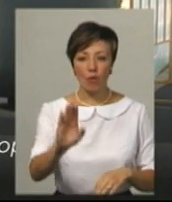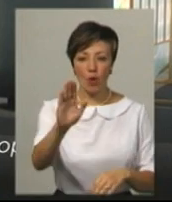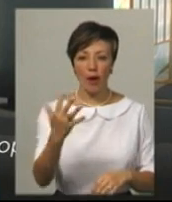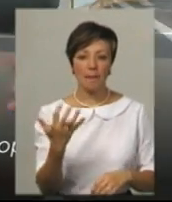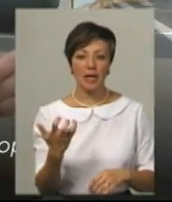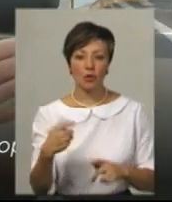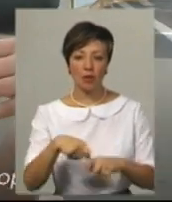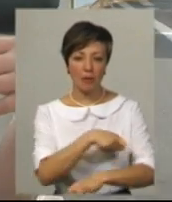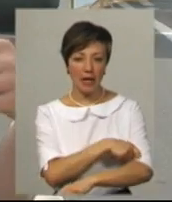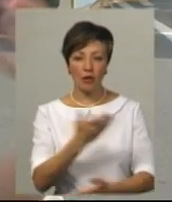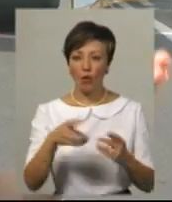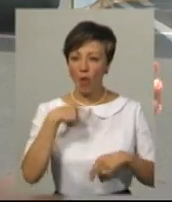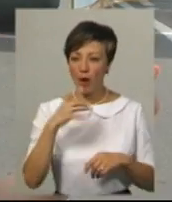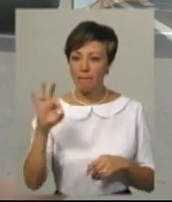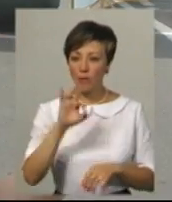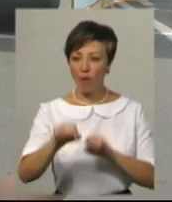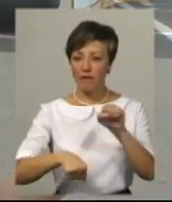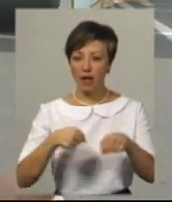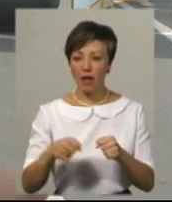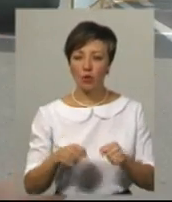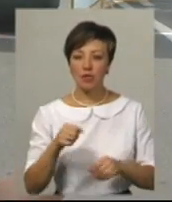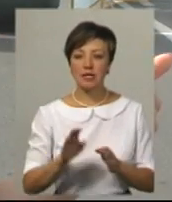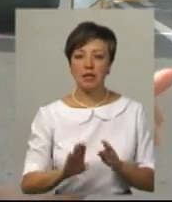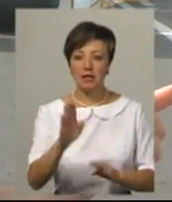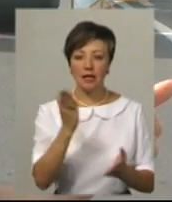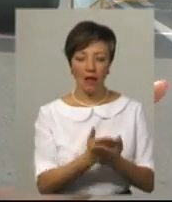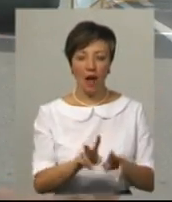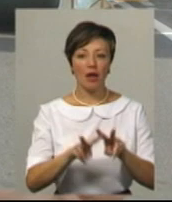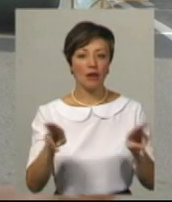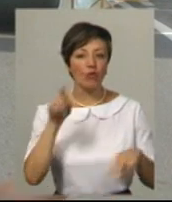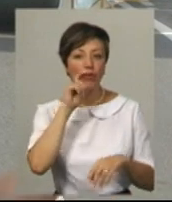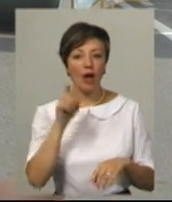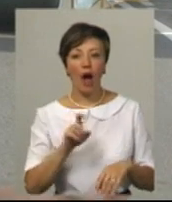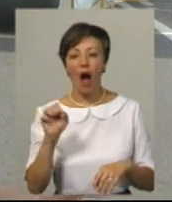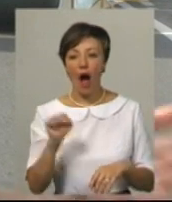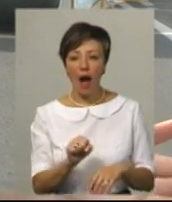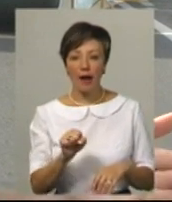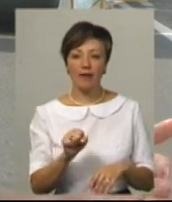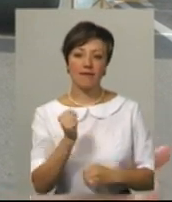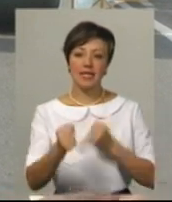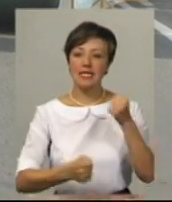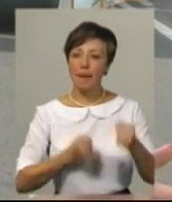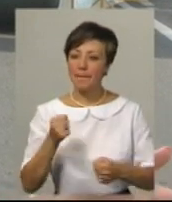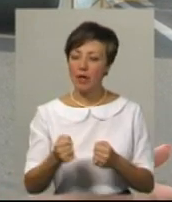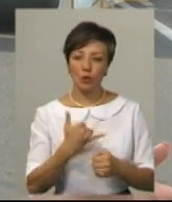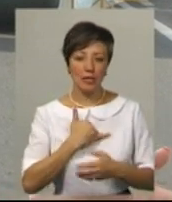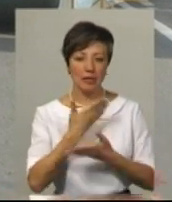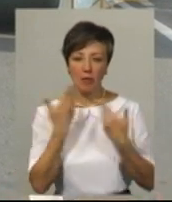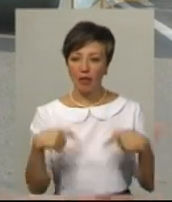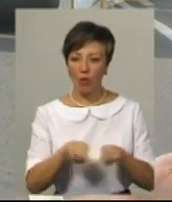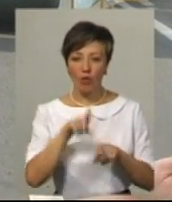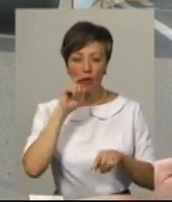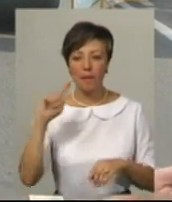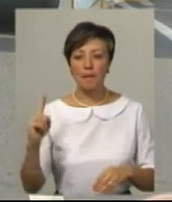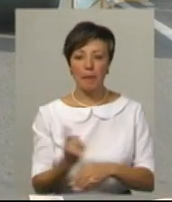метрів. Якщо ми говоримо про велозаїзди, то вони є аналоги в Україні, а самих забігів в нас немає такого в Україні,